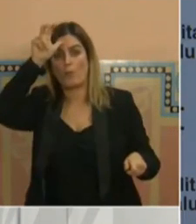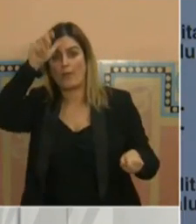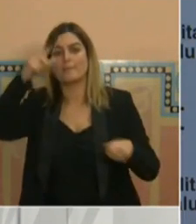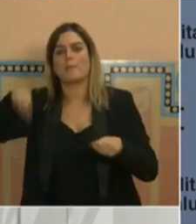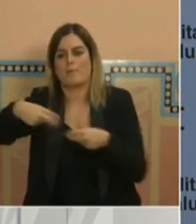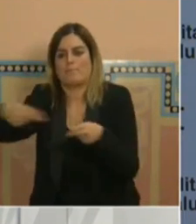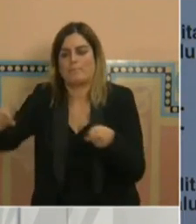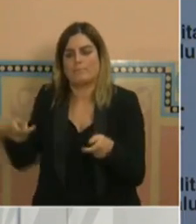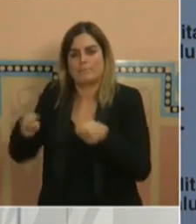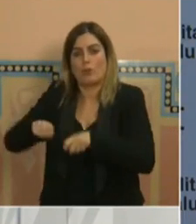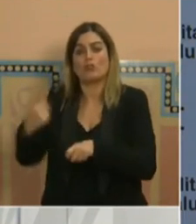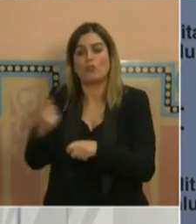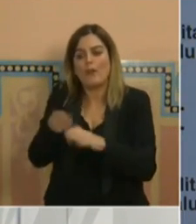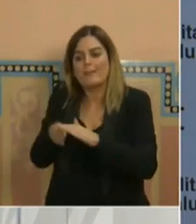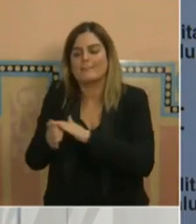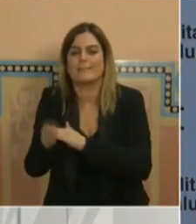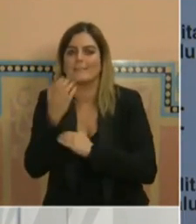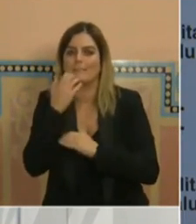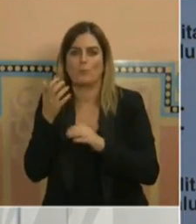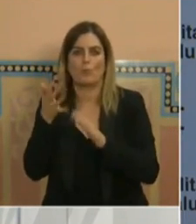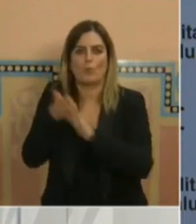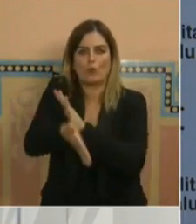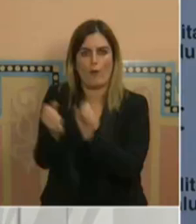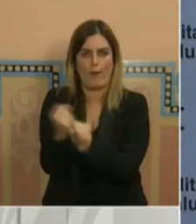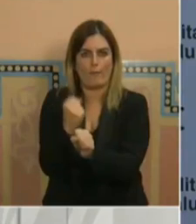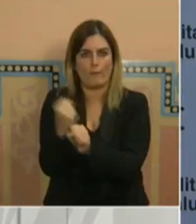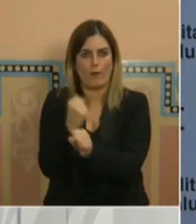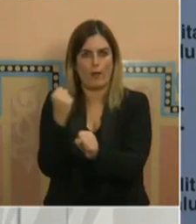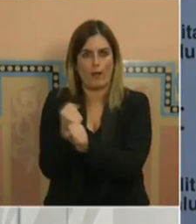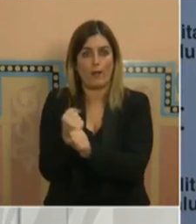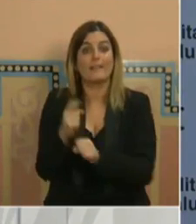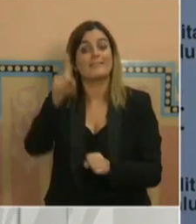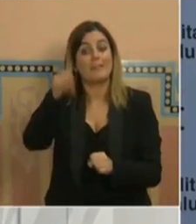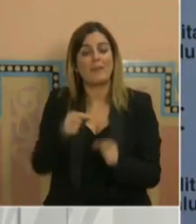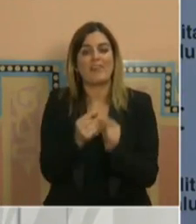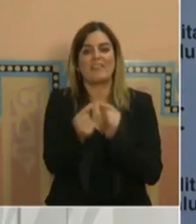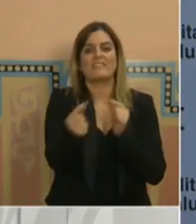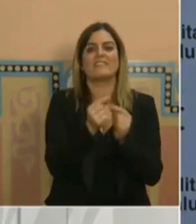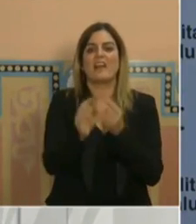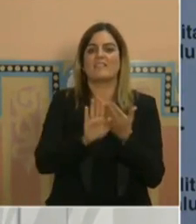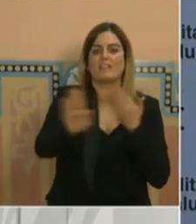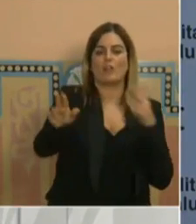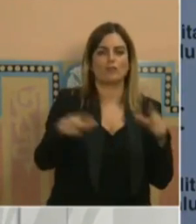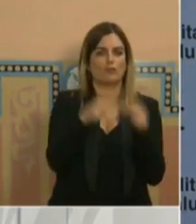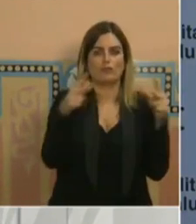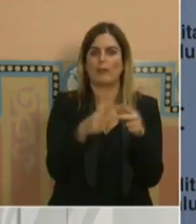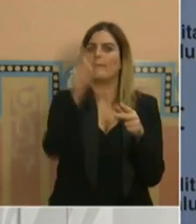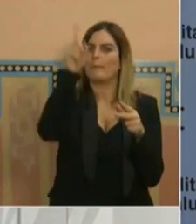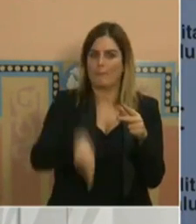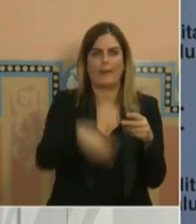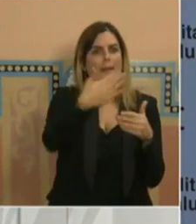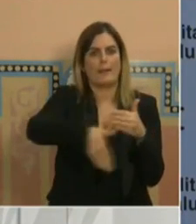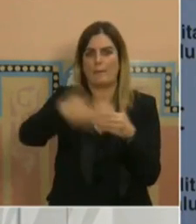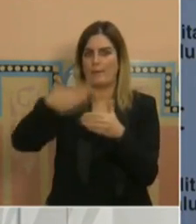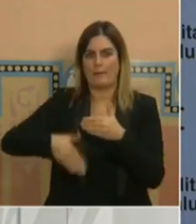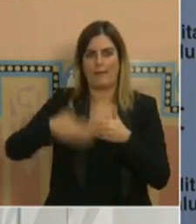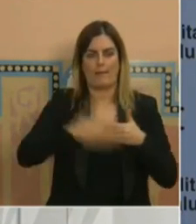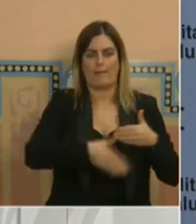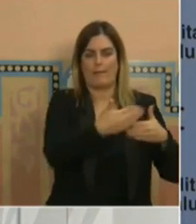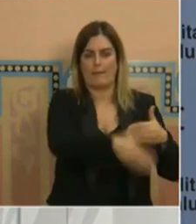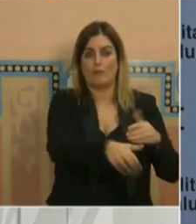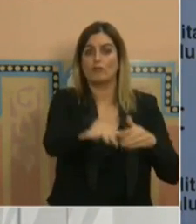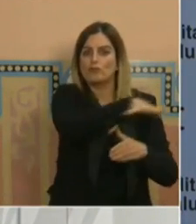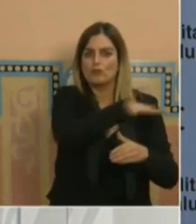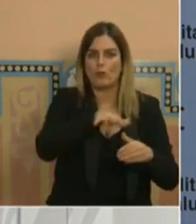'accés per motius laborals. Incrementar les mesures de distanciament social a dins d'aquestes comarques, a l'interior d